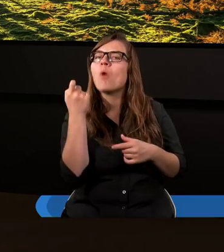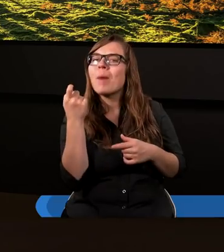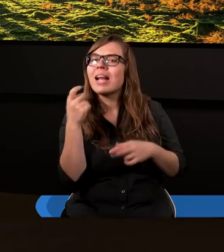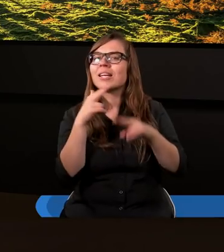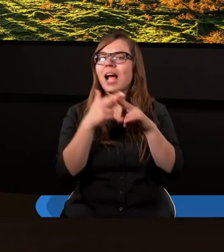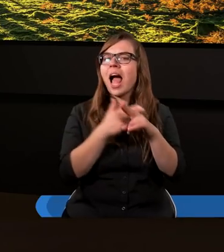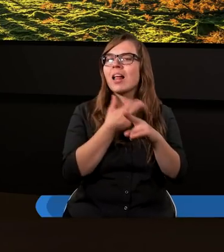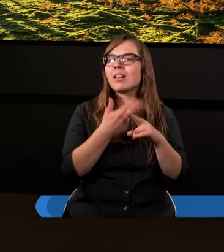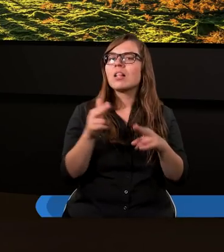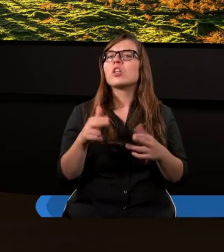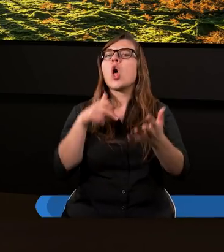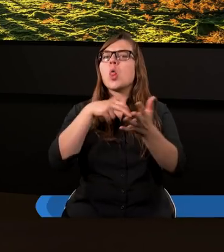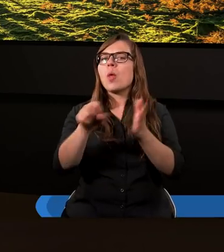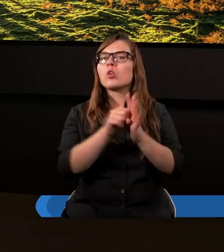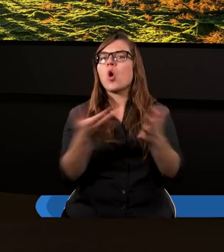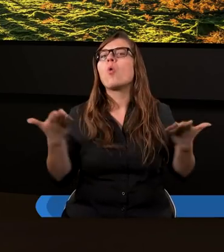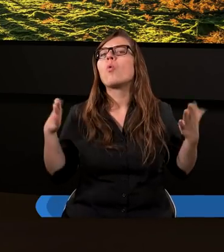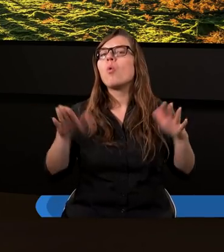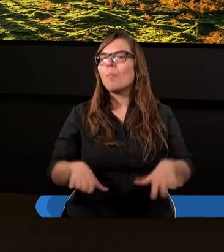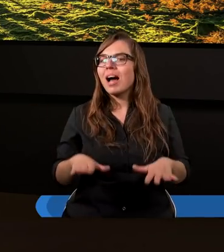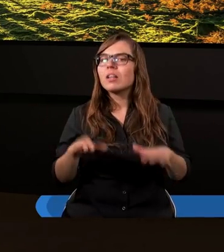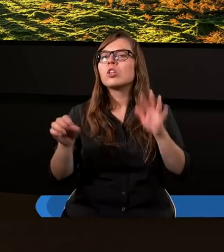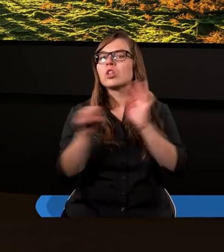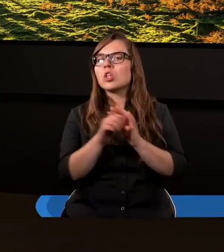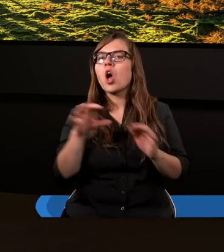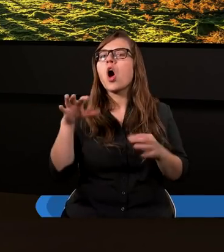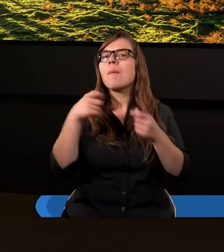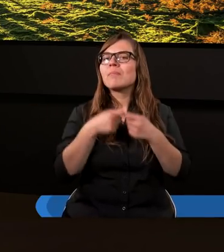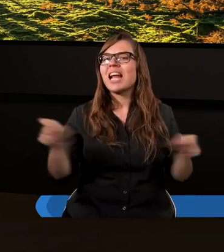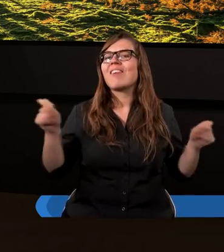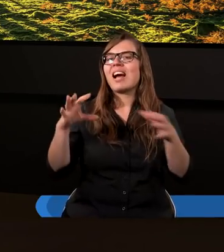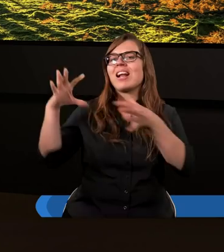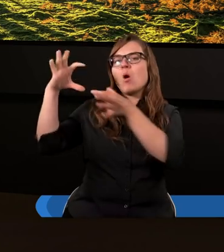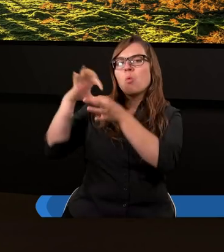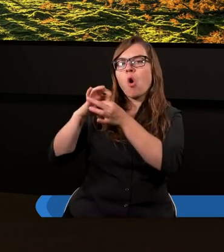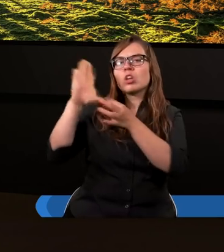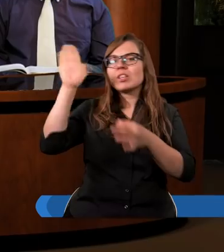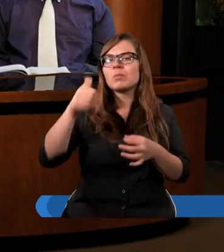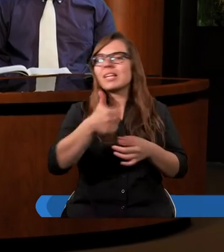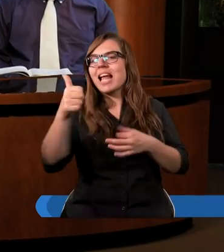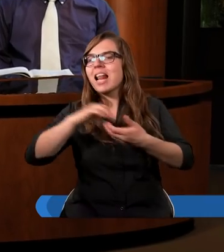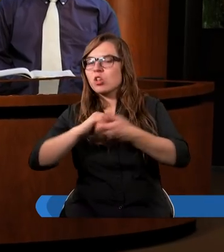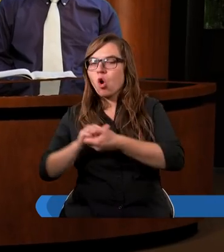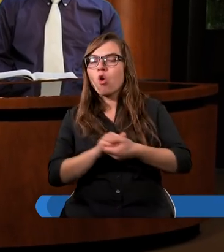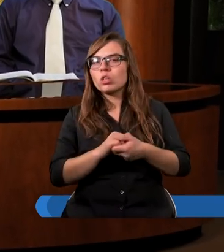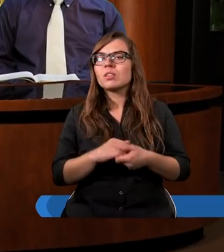doszło do upadku i do przerwania łączności, jedności. Tak. Przerwana